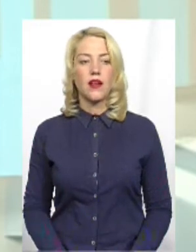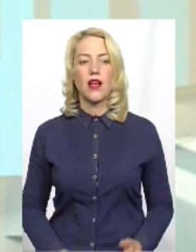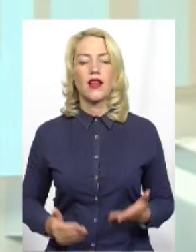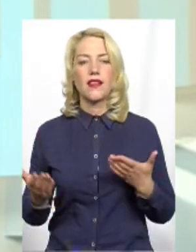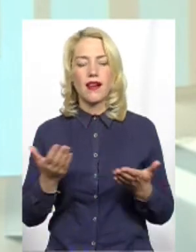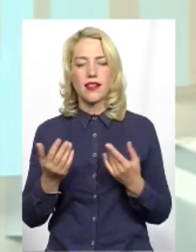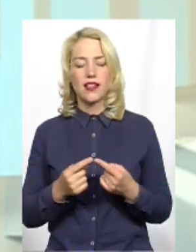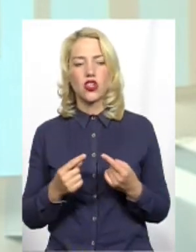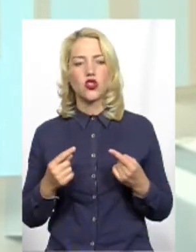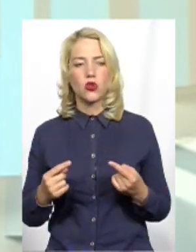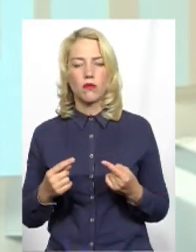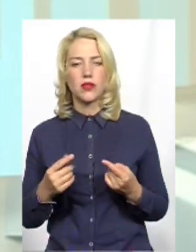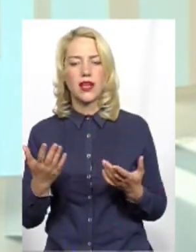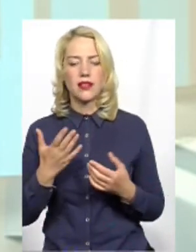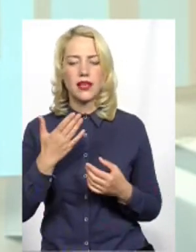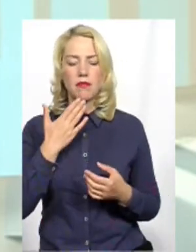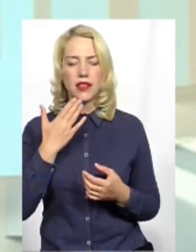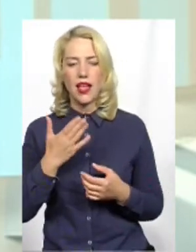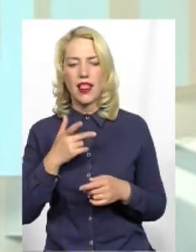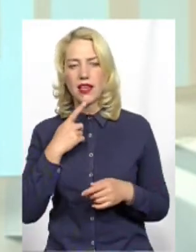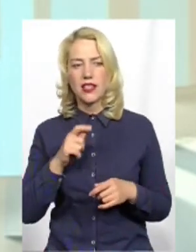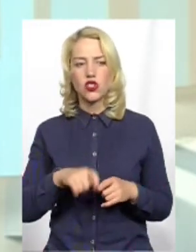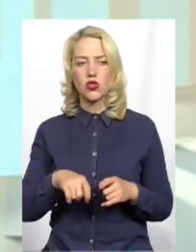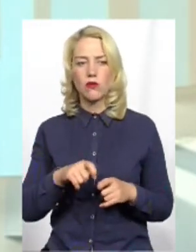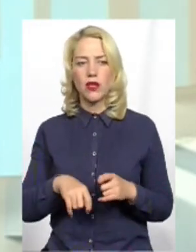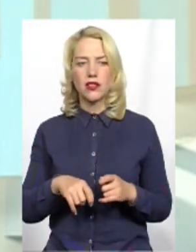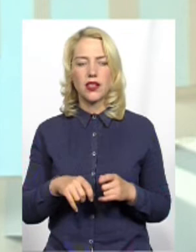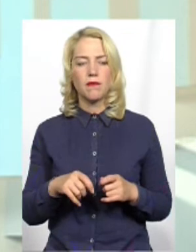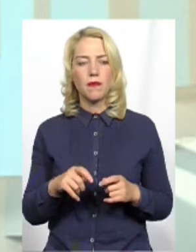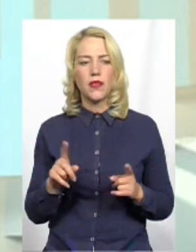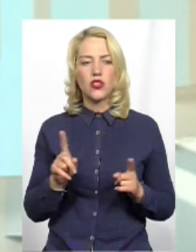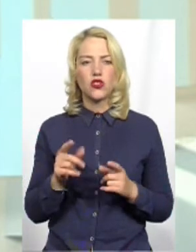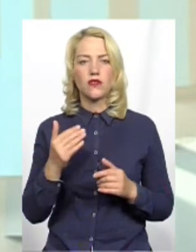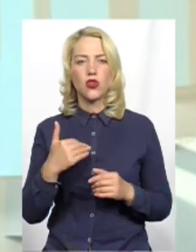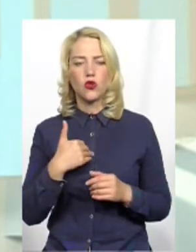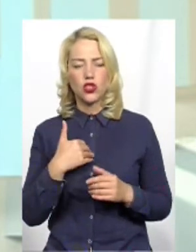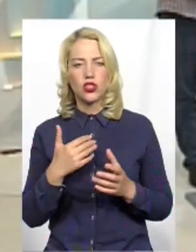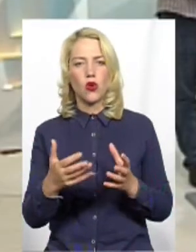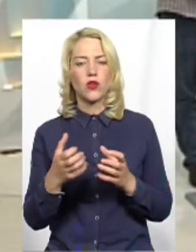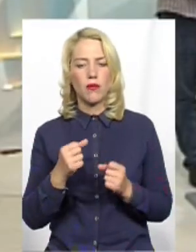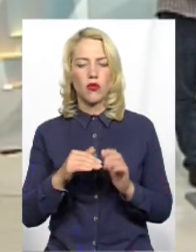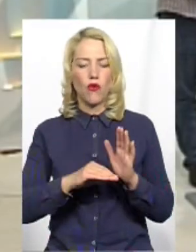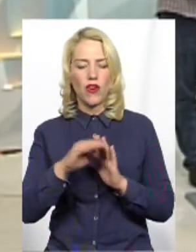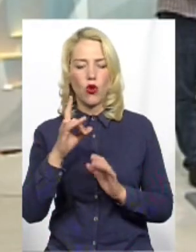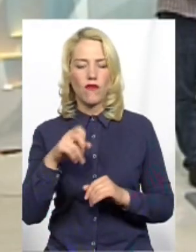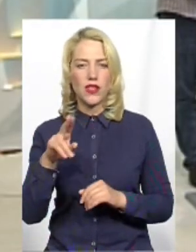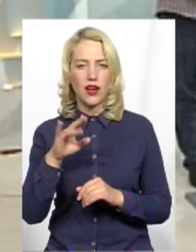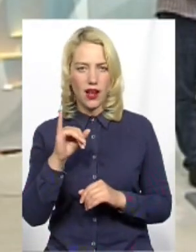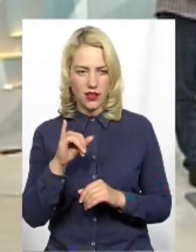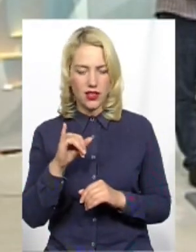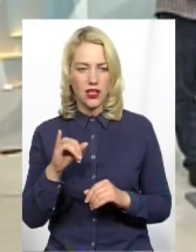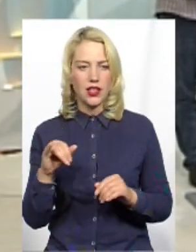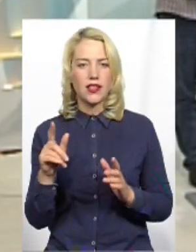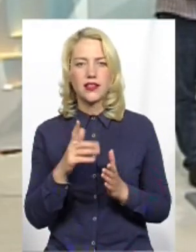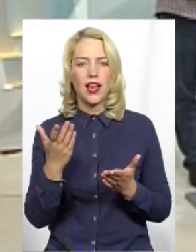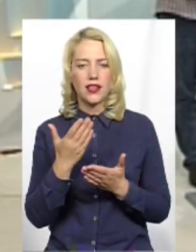інструментів, як запитала експерт, вам не вистачає от на регіональному рівні? Що ви хочете отримати в Верховній Раді? Щоб які питання? Дивіться, я